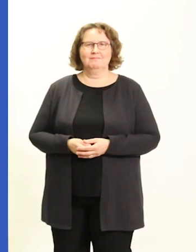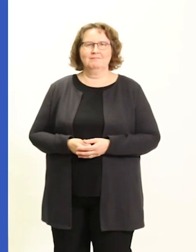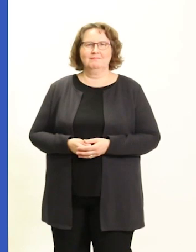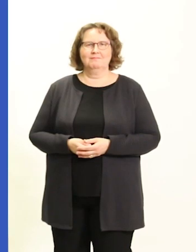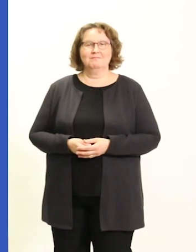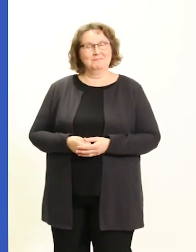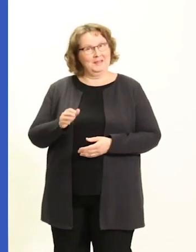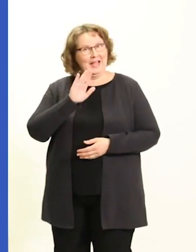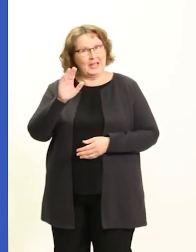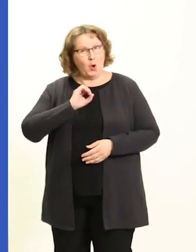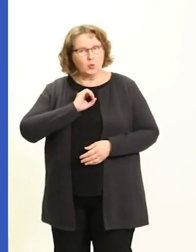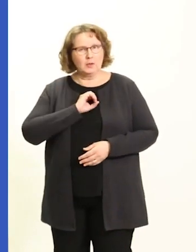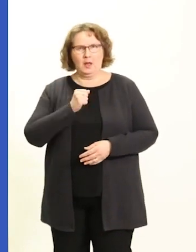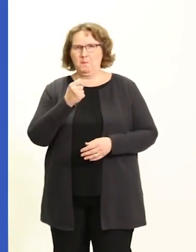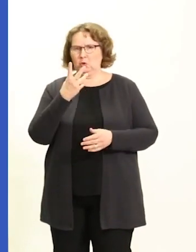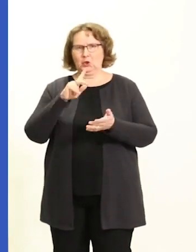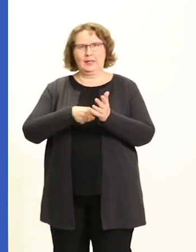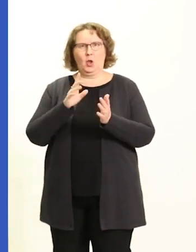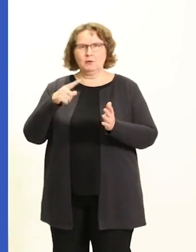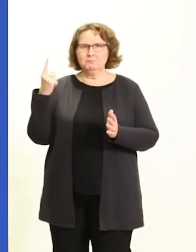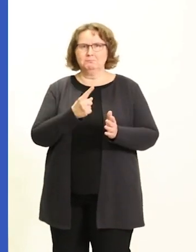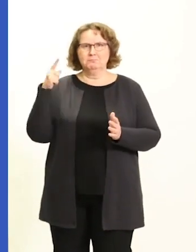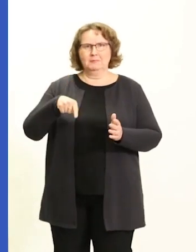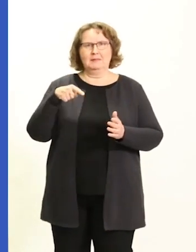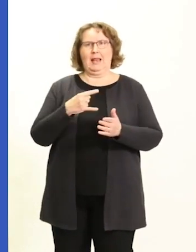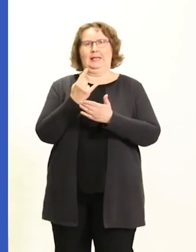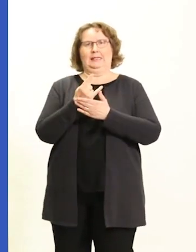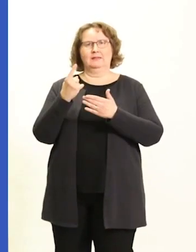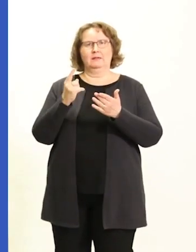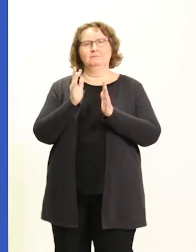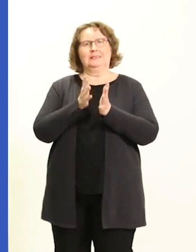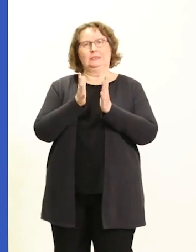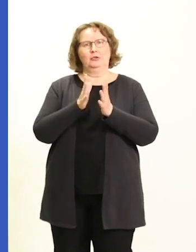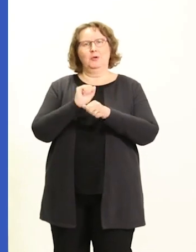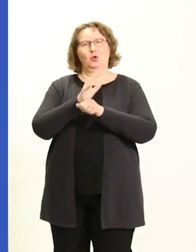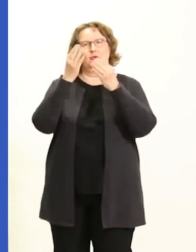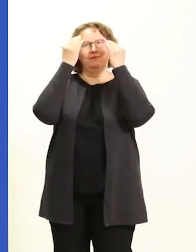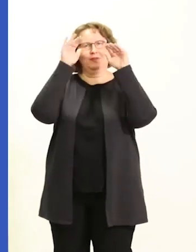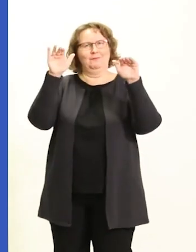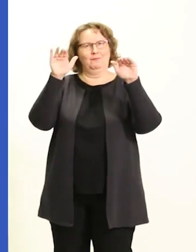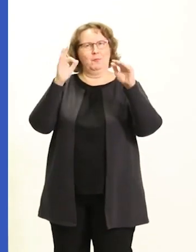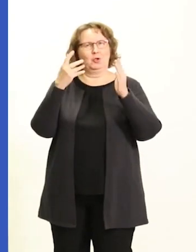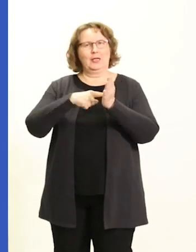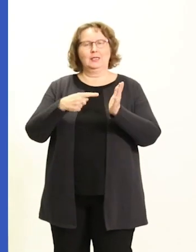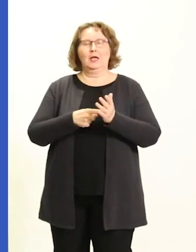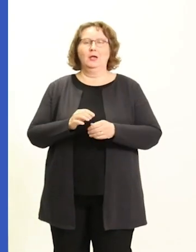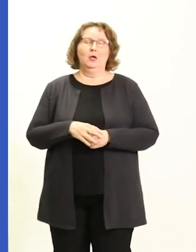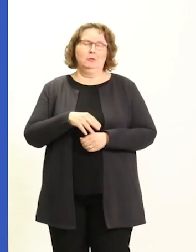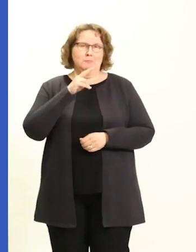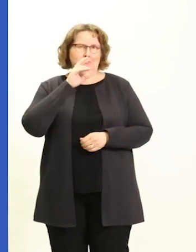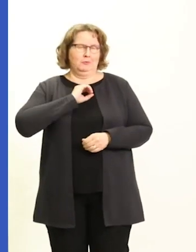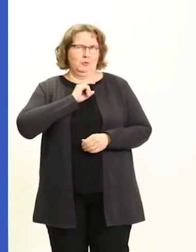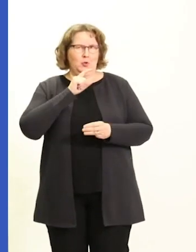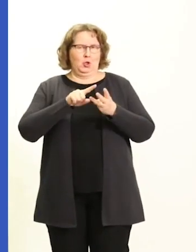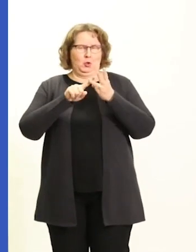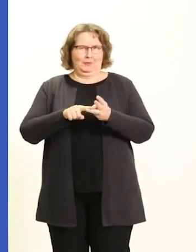Hei Outi, kuinka monta kertaa sinä olet käynyt täällä Linnassa jo viittomassa näiden koronainfojen aikana? No nyt on menossa kolmas